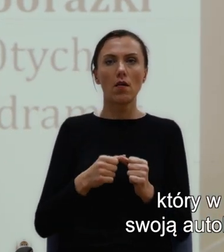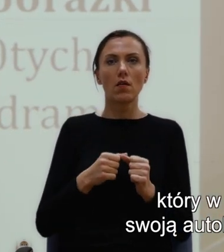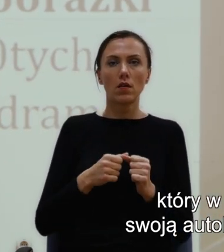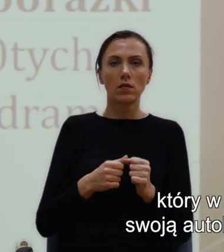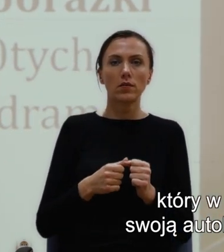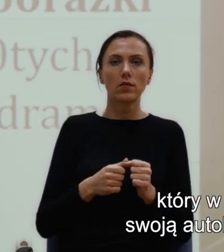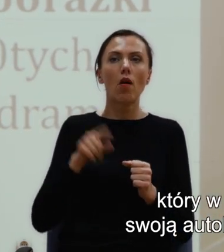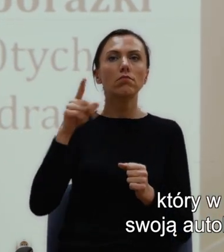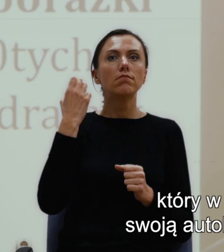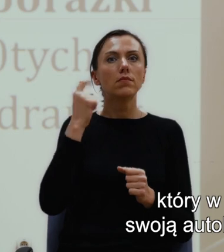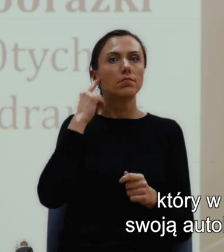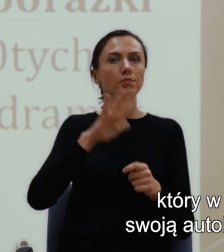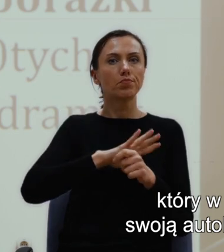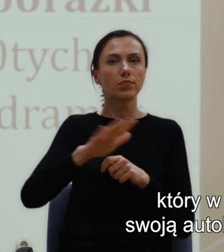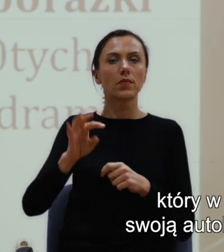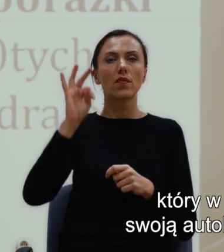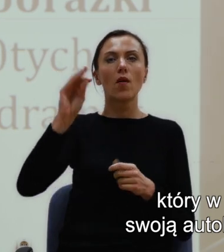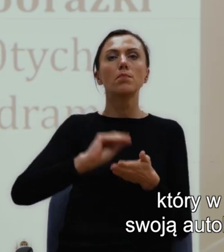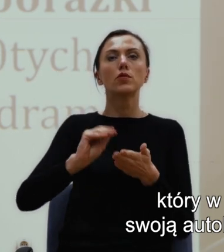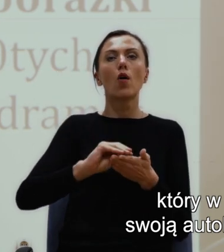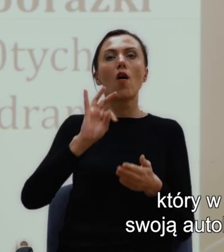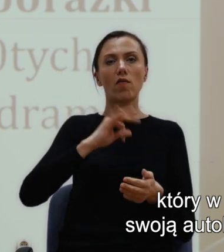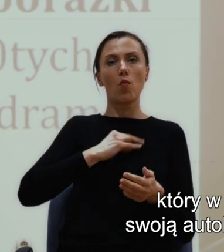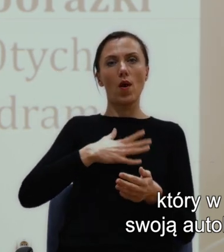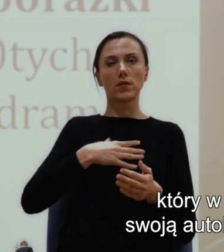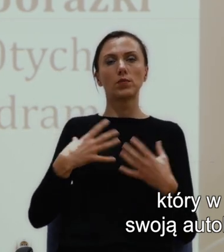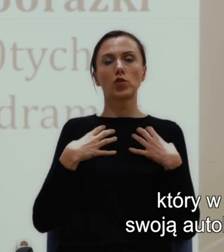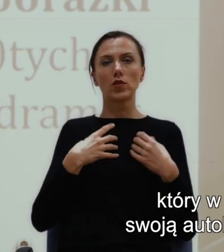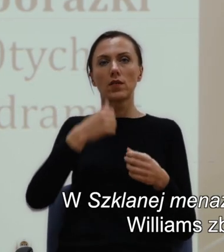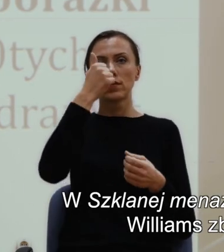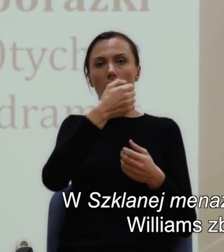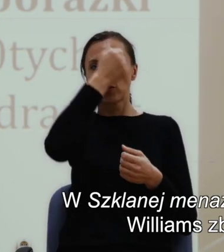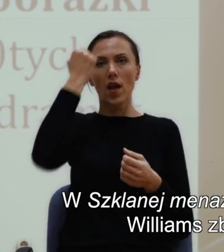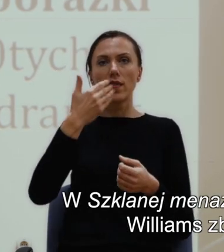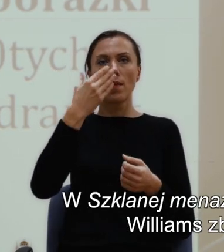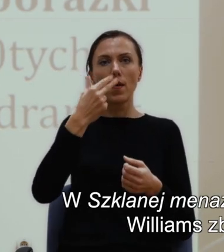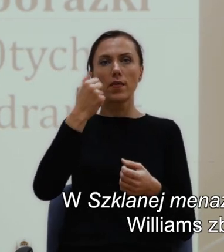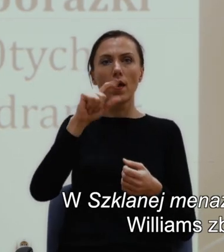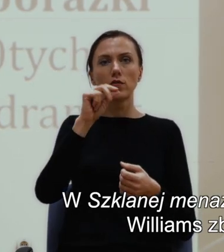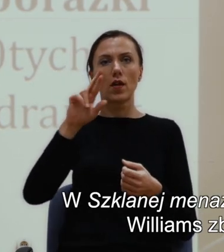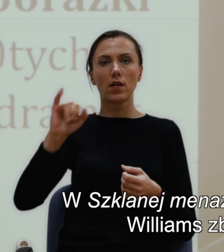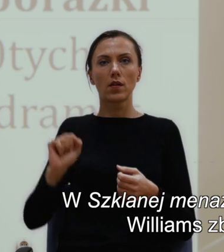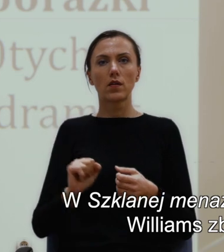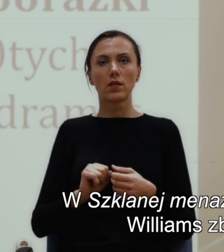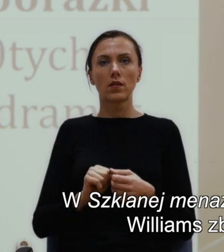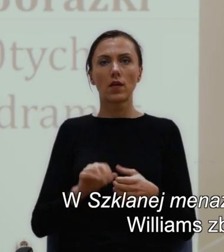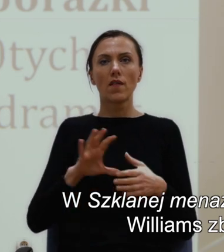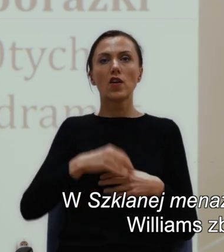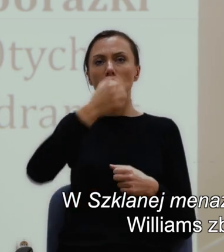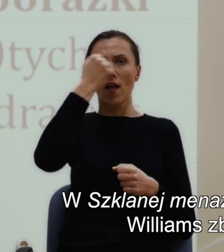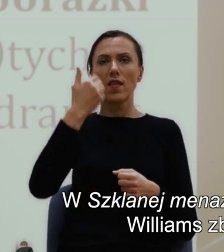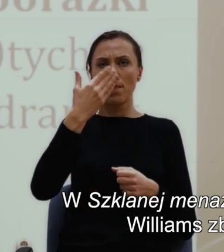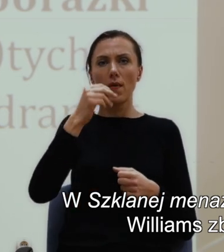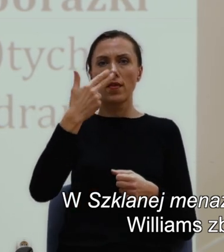autobiograficzną sztuką szklana menażeria. W szklanej menażerii, jak też w